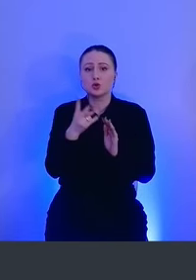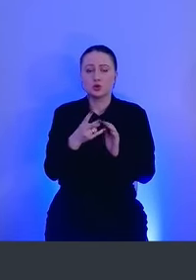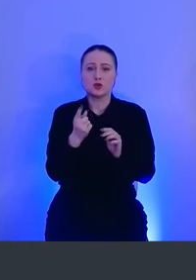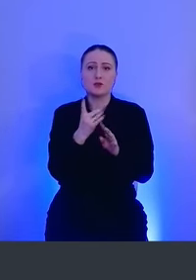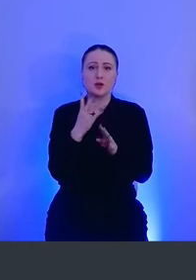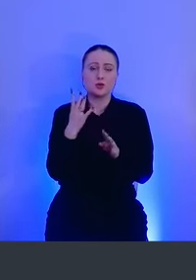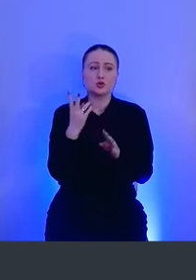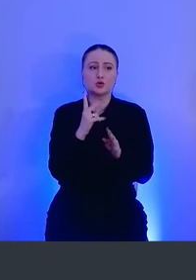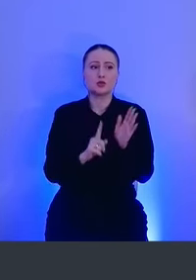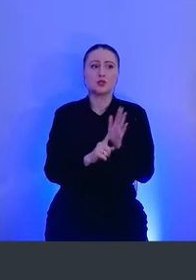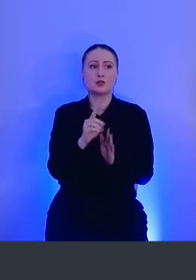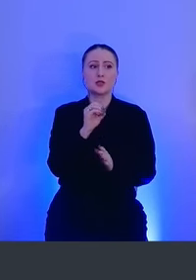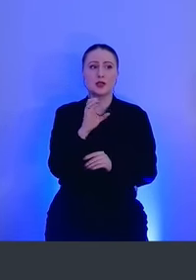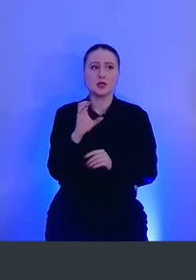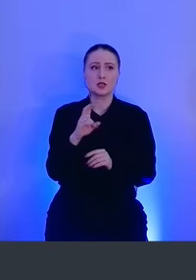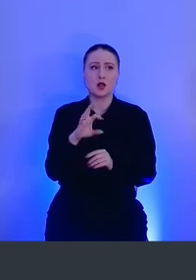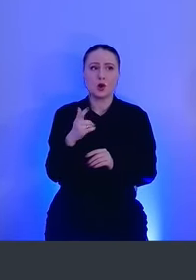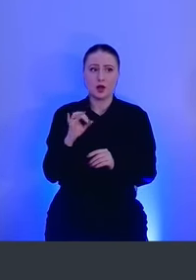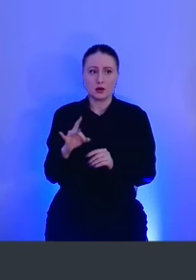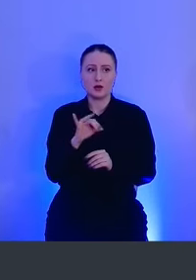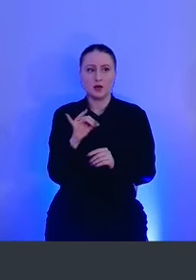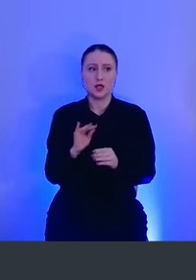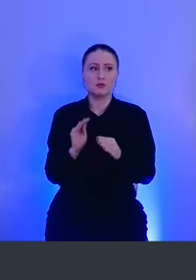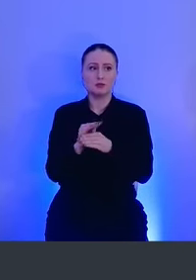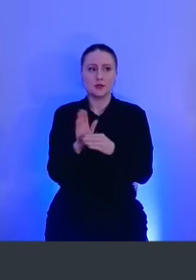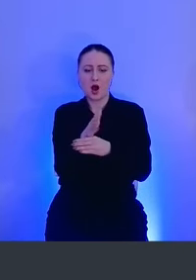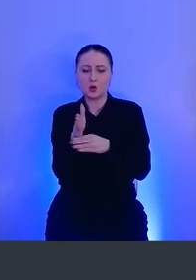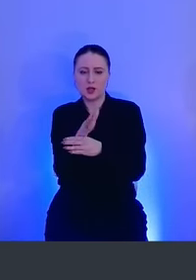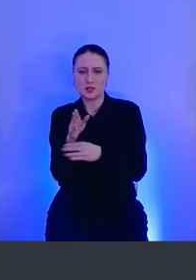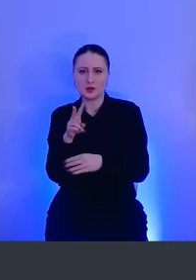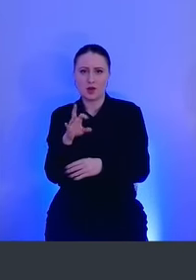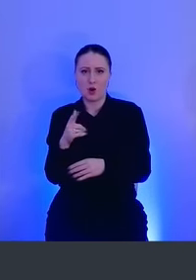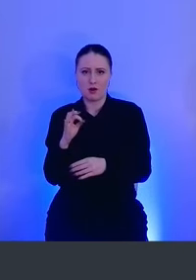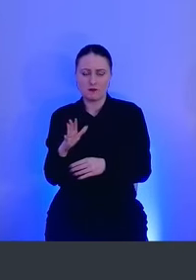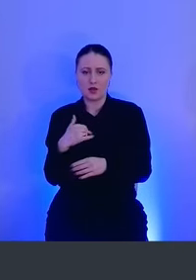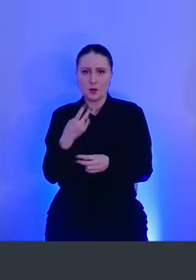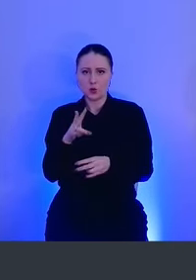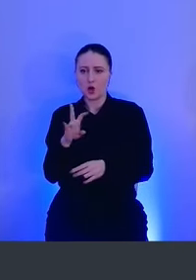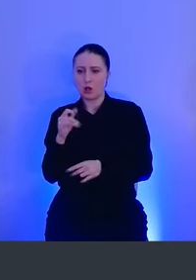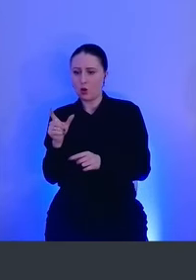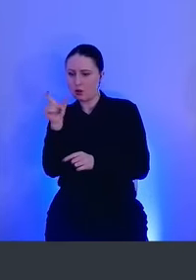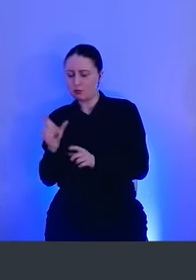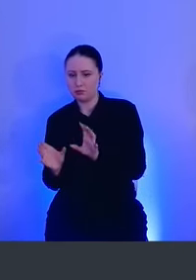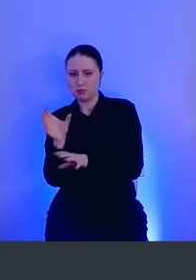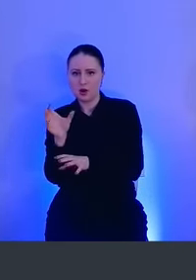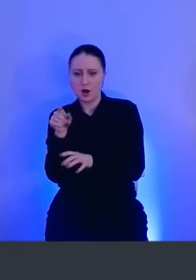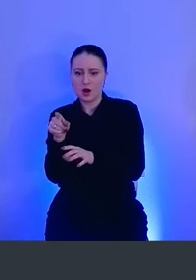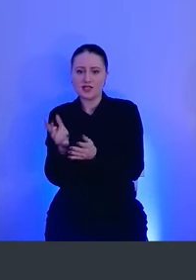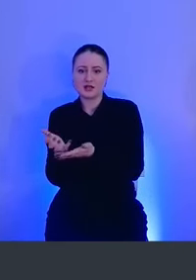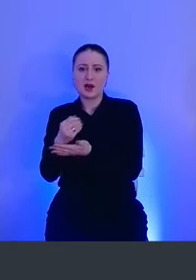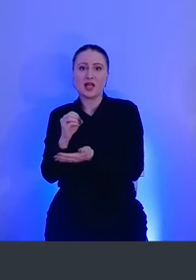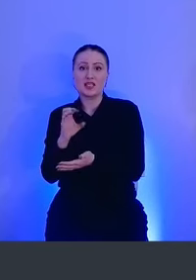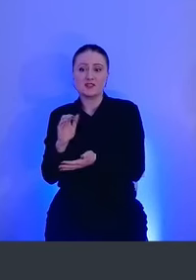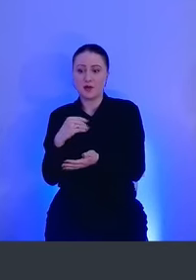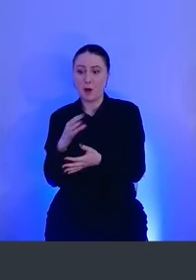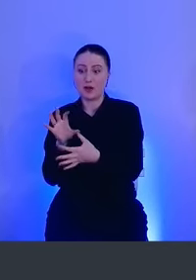конечно же, запуск ESLogger и добавление ротации логов. Нам не нужно, чтобы лог, который собирает ESF, в